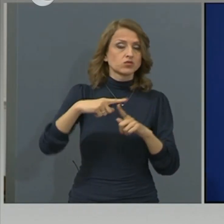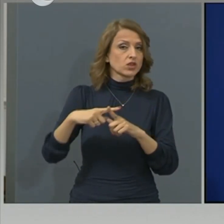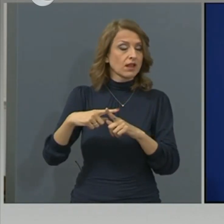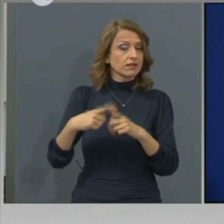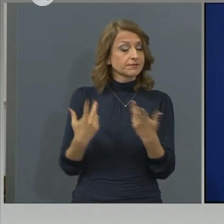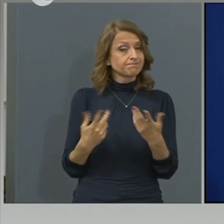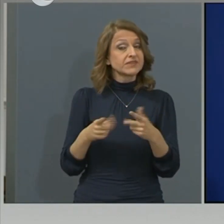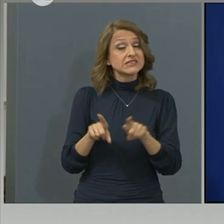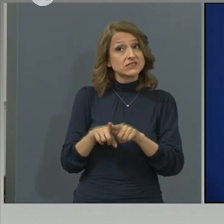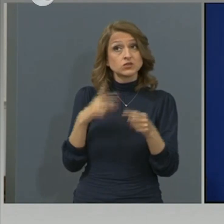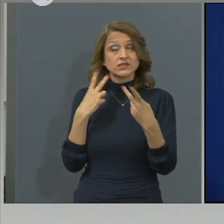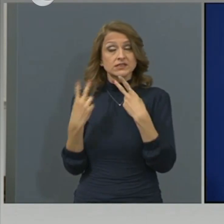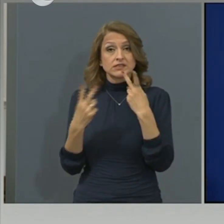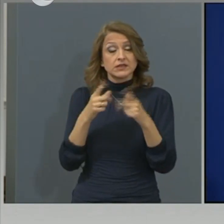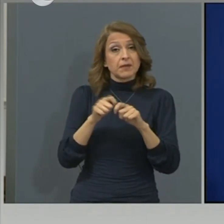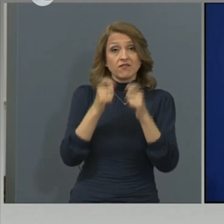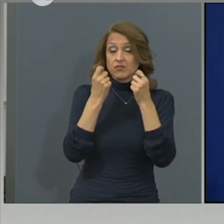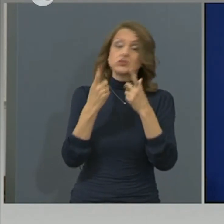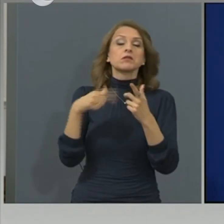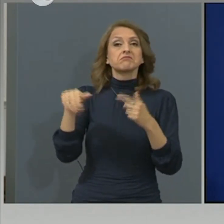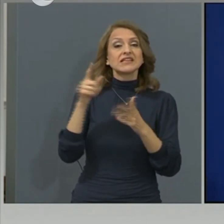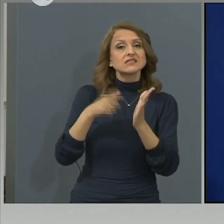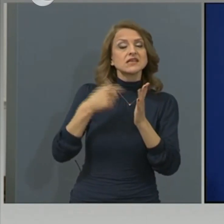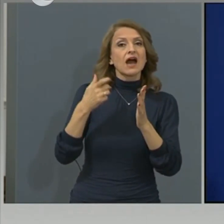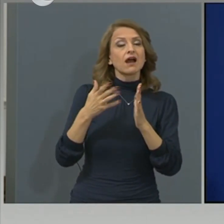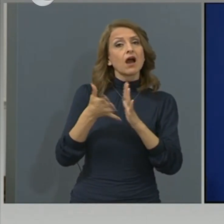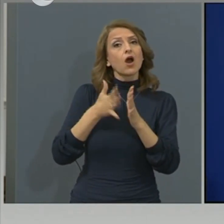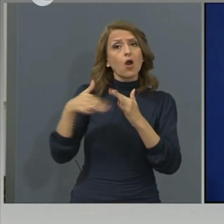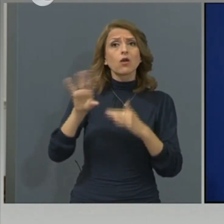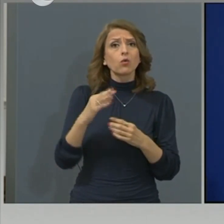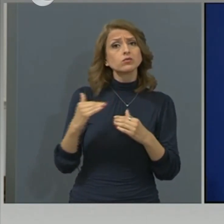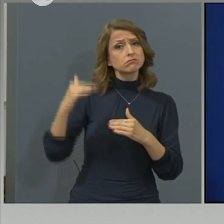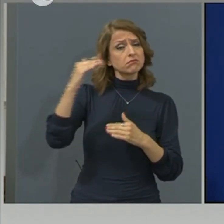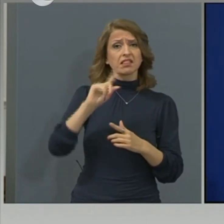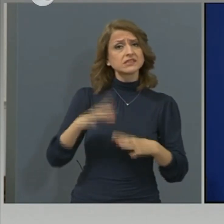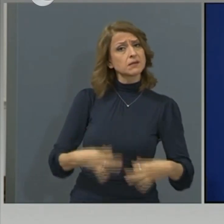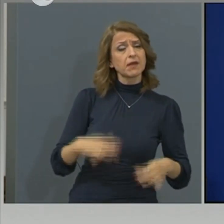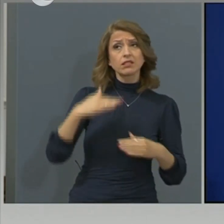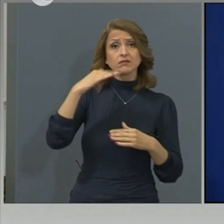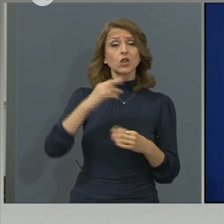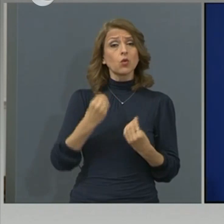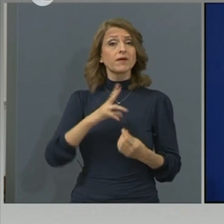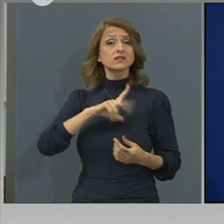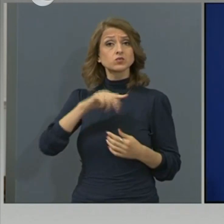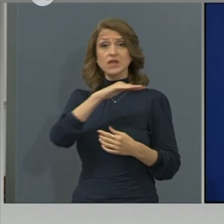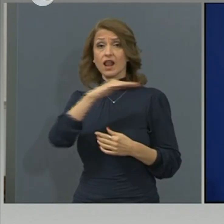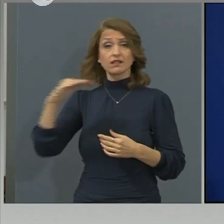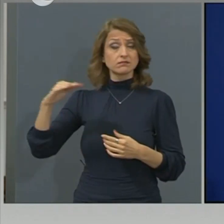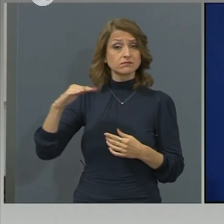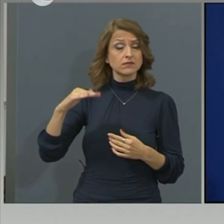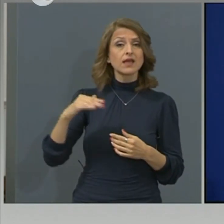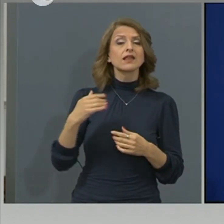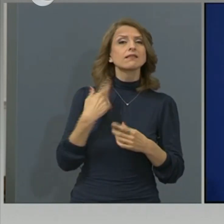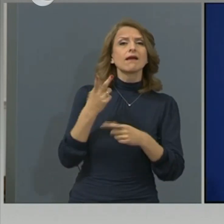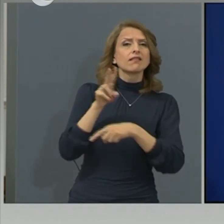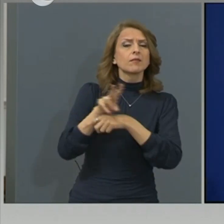Прави впечатление, че засяга хора с добър социален статус. Бих казал, дори повече от добър. Наблюдаваните по домовете ги контролираме ежедневно